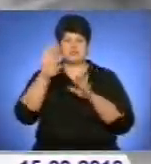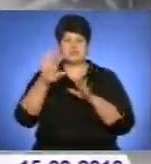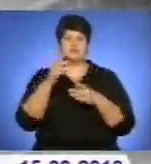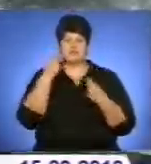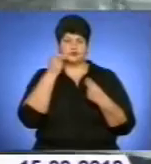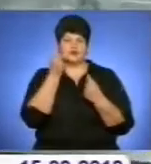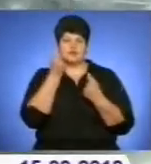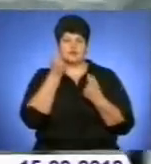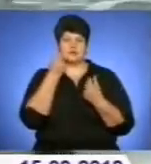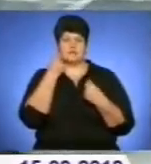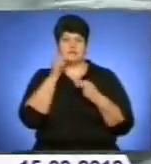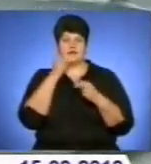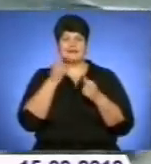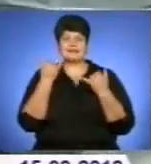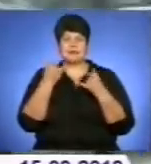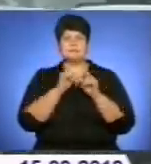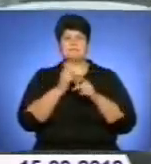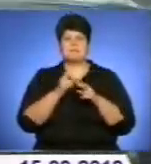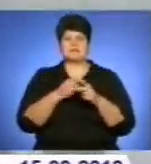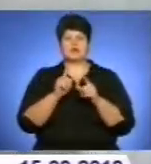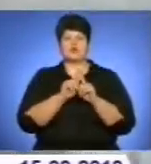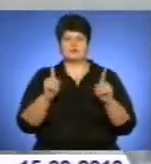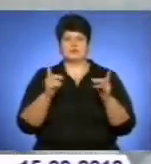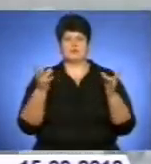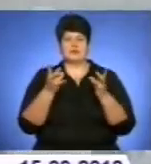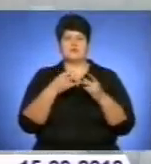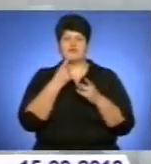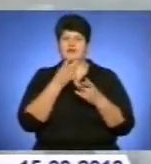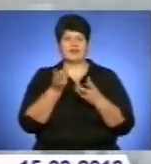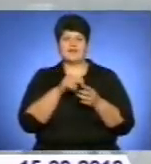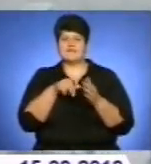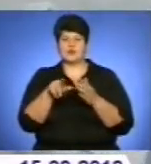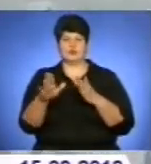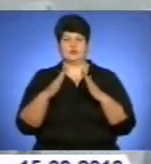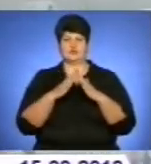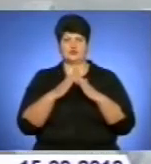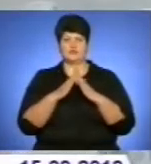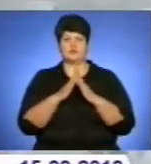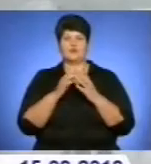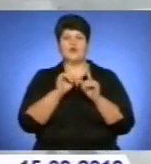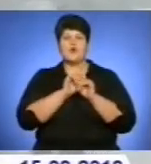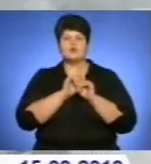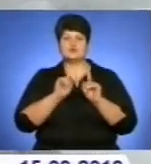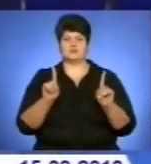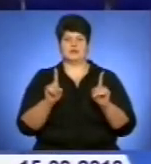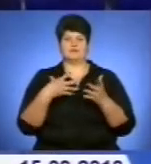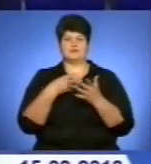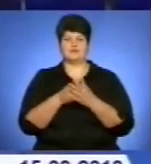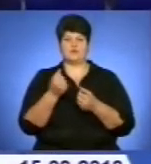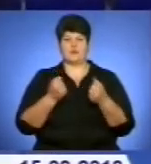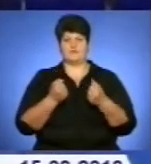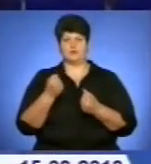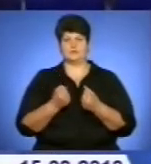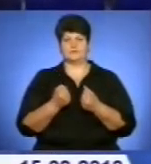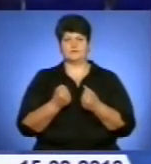в нас машини, хто би виїхав на допомогу. Рятувальники відслідковують рух циклону на Тернопільщині. За попереднім прогнозом, вже ввечері він